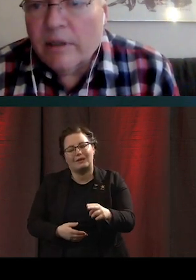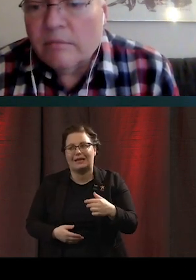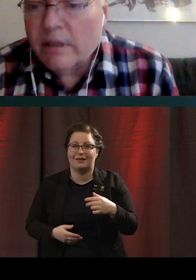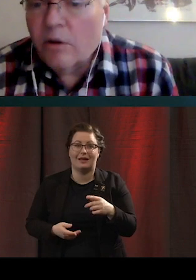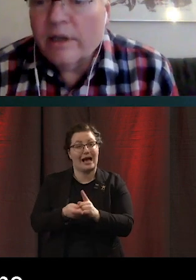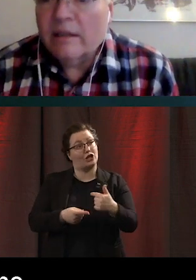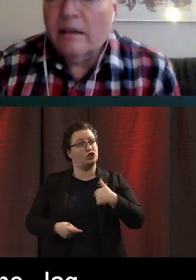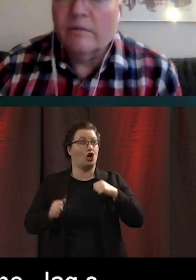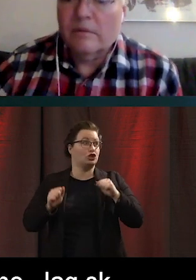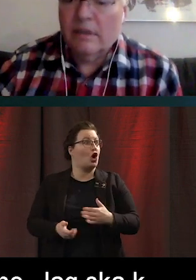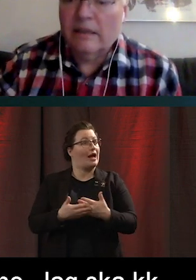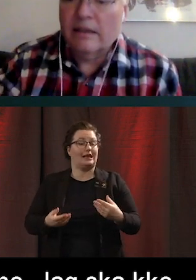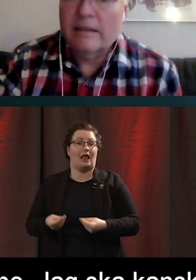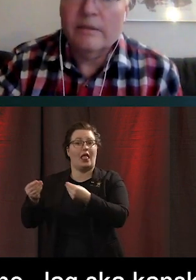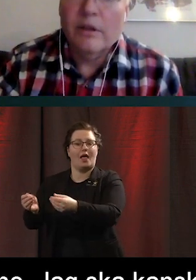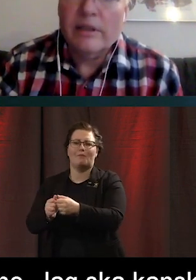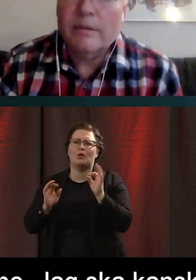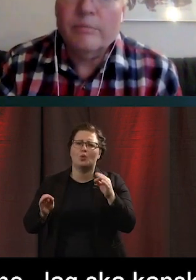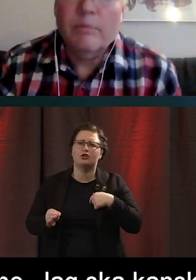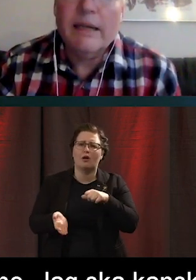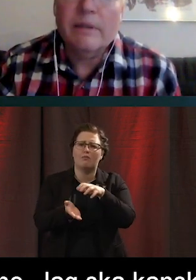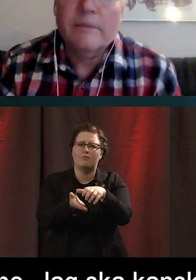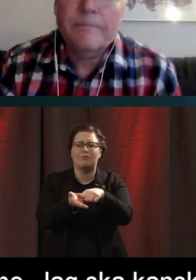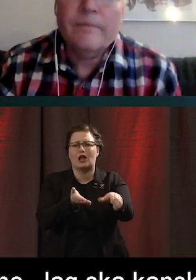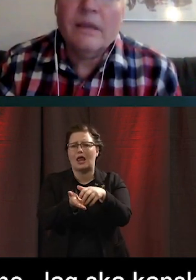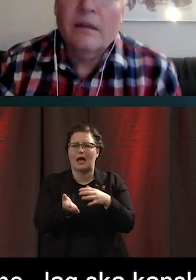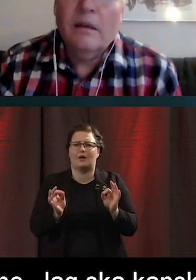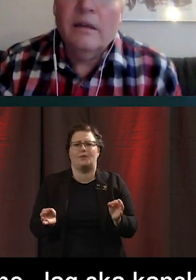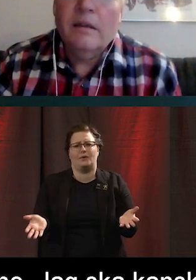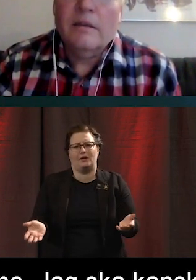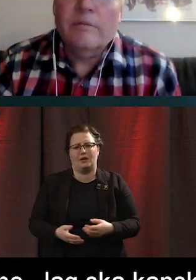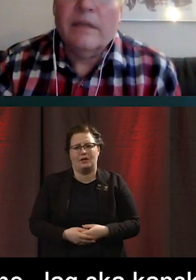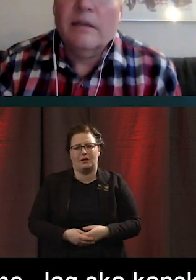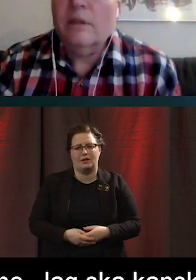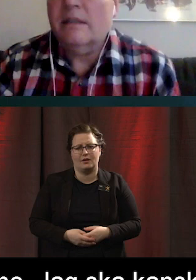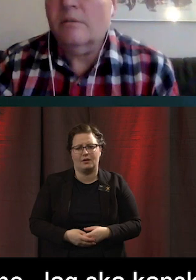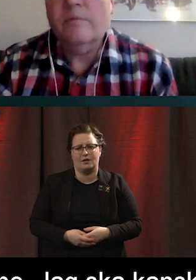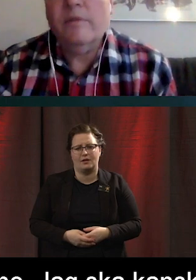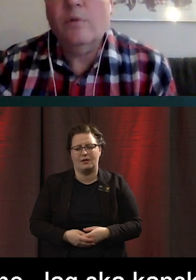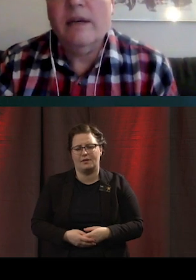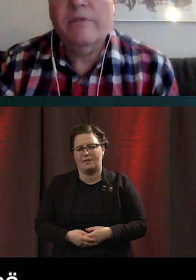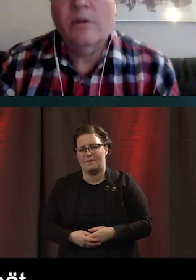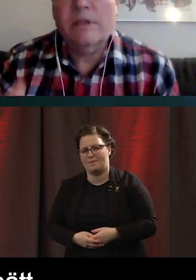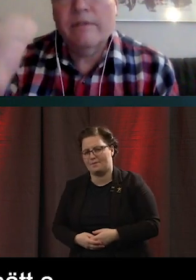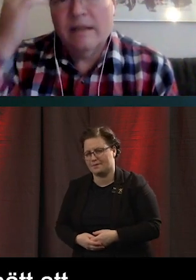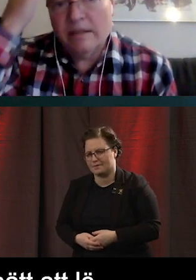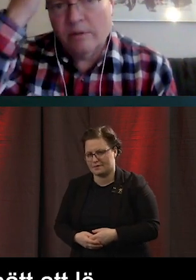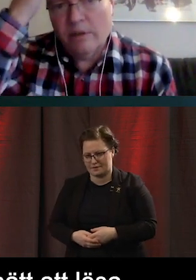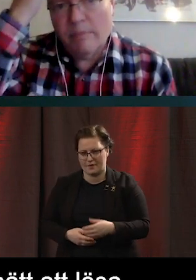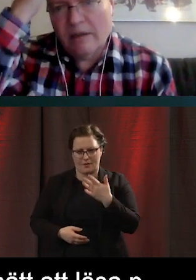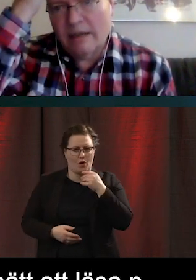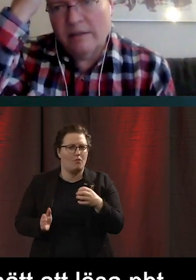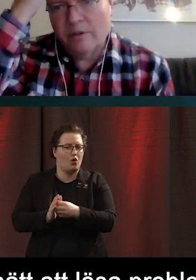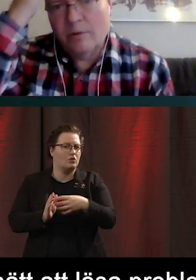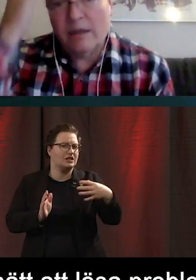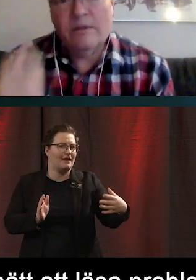andra. Men jag har inget annat sätt att lösa problemet. Så vi kan ta lite om, vad får det här för konsekvenser då?